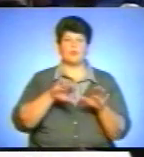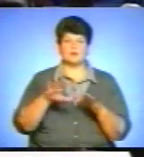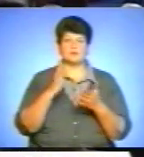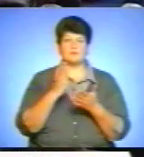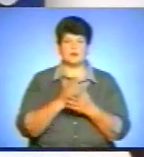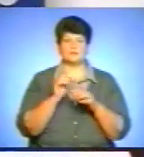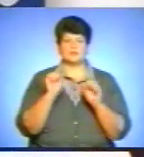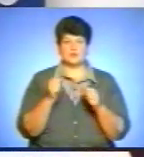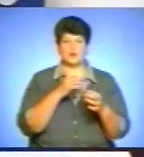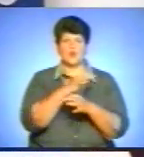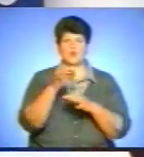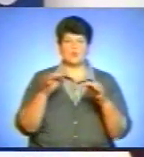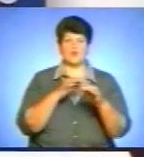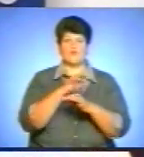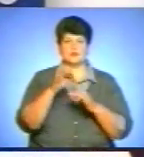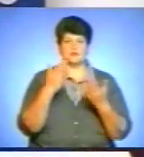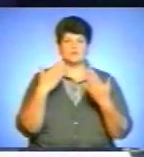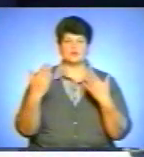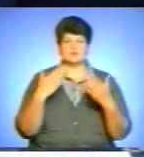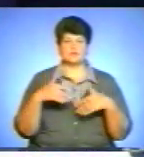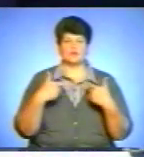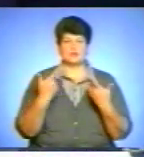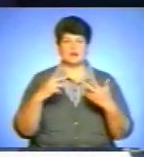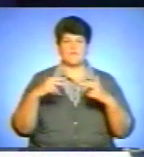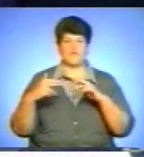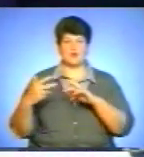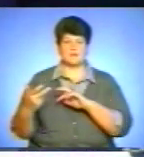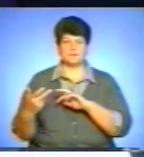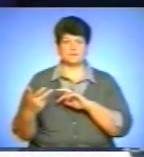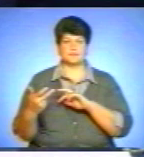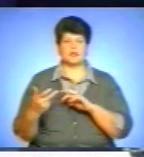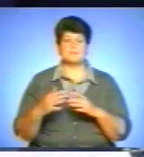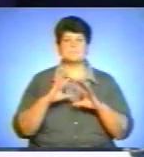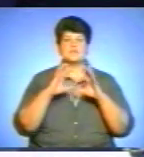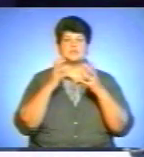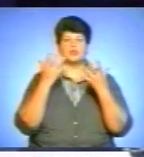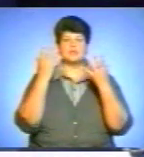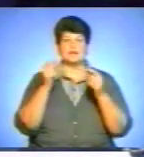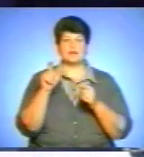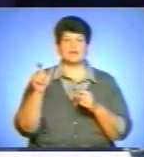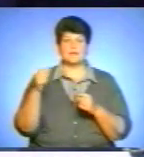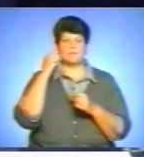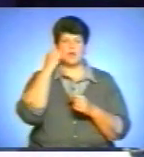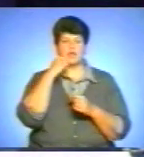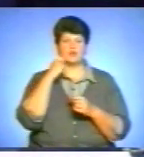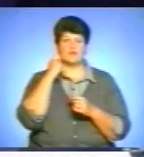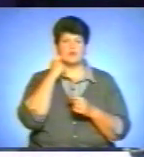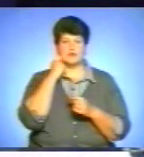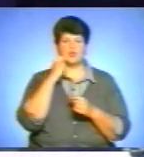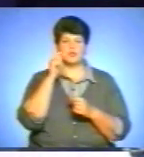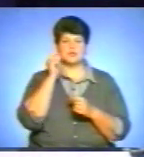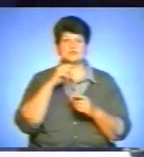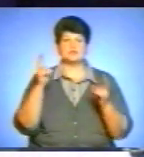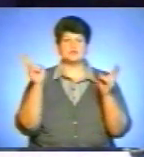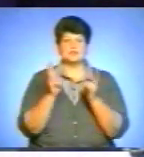уговорити між собою запропоновані президентом реформи. Міжнародний день людей покилого віку. Цього року українці зустрілись з